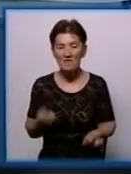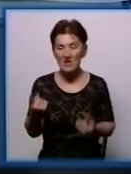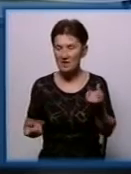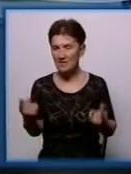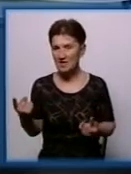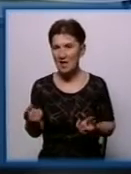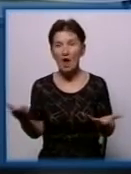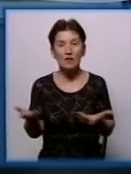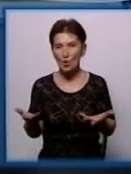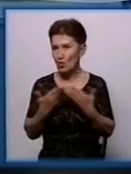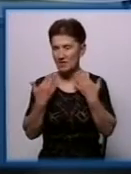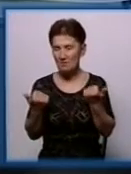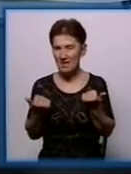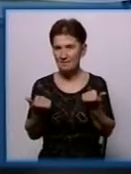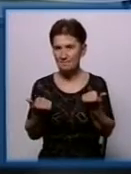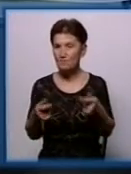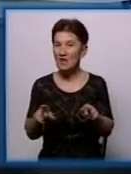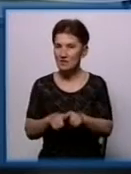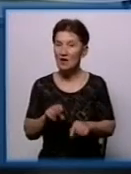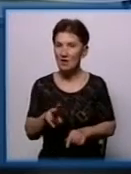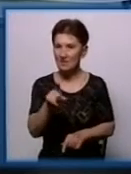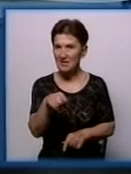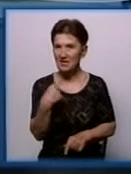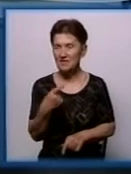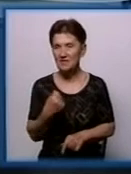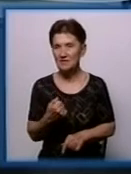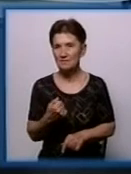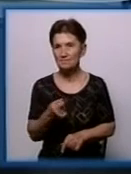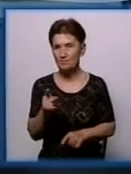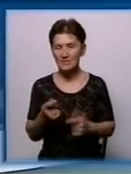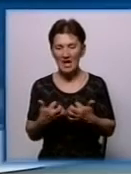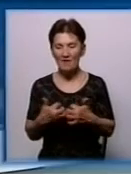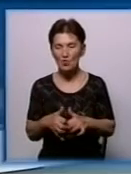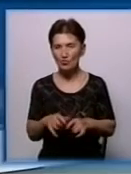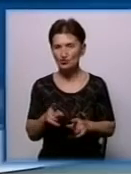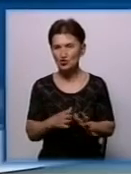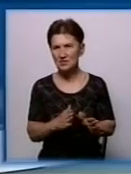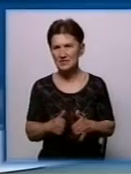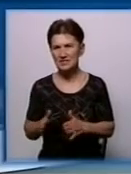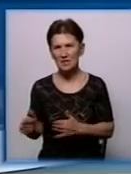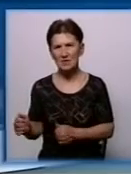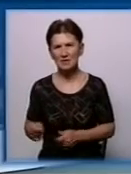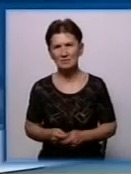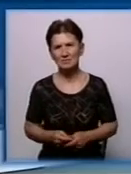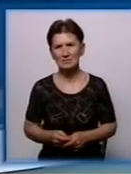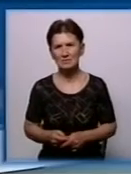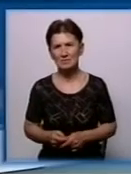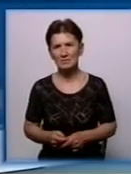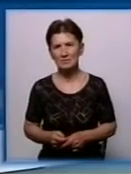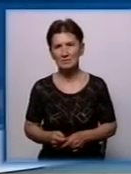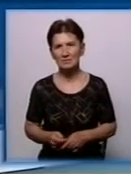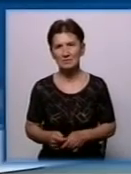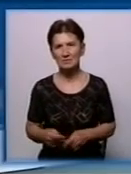немає системи, так як ви назвали. Автоматичної сигналізації. Автоматичної системи виявлення, сигналізації, виявлення пожежі.